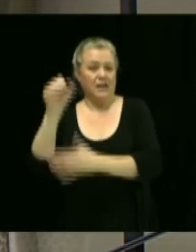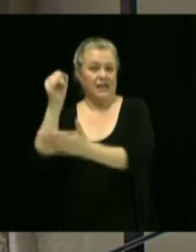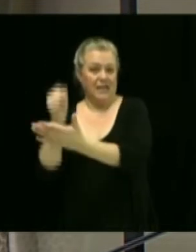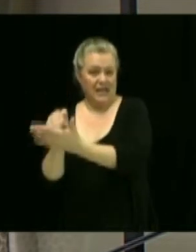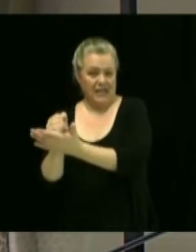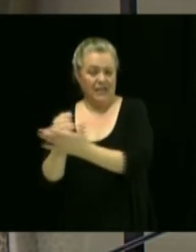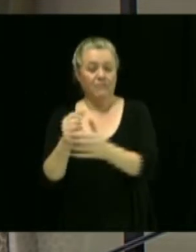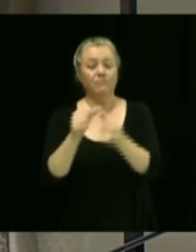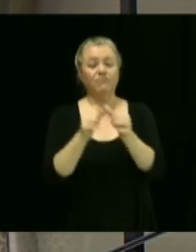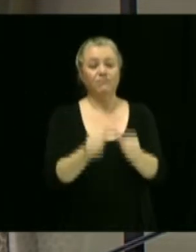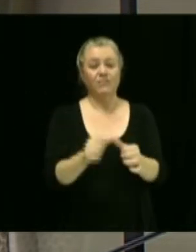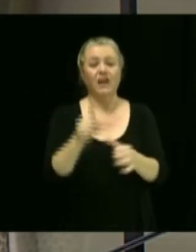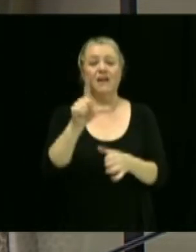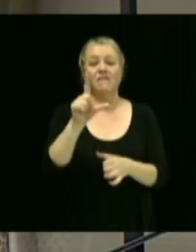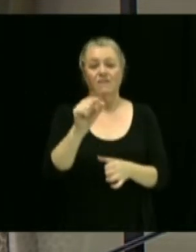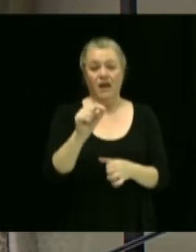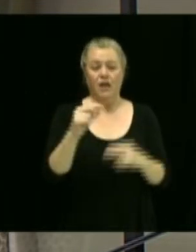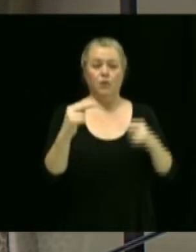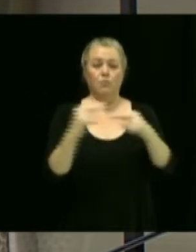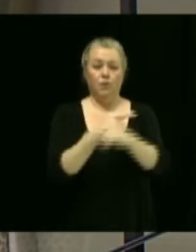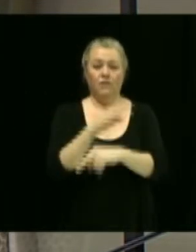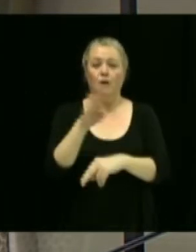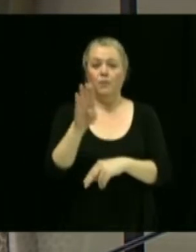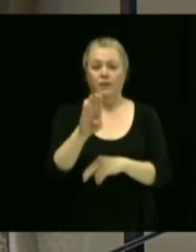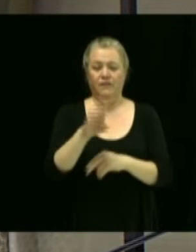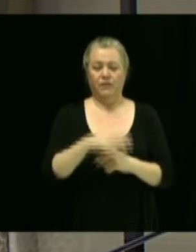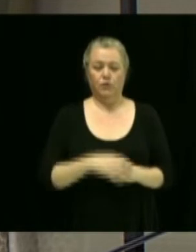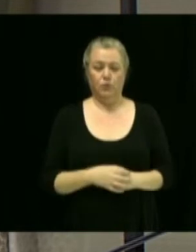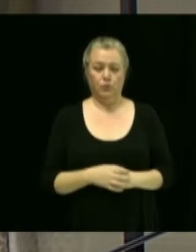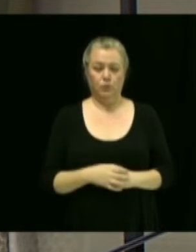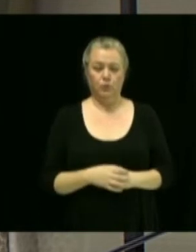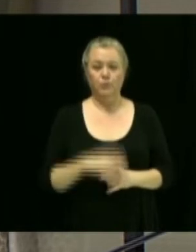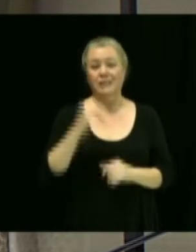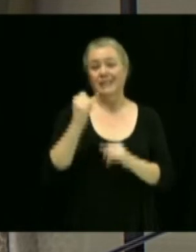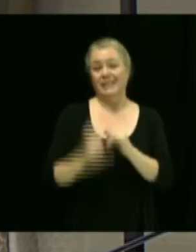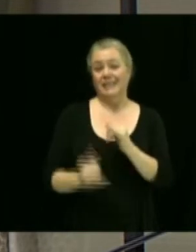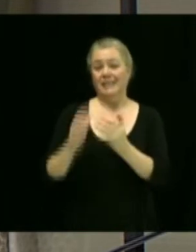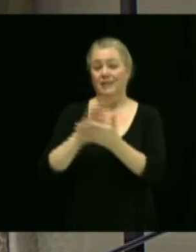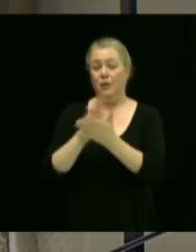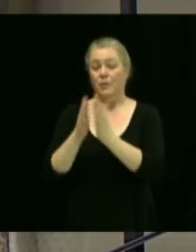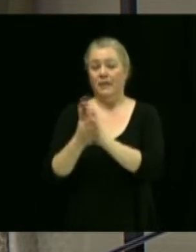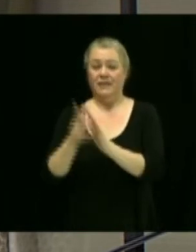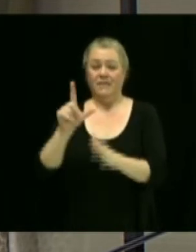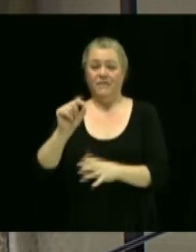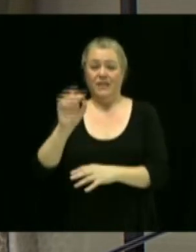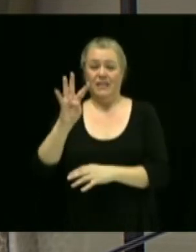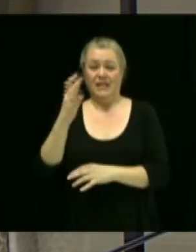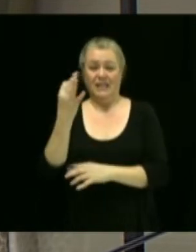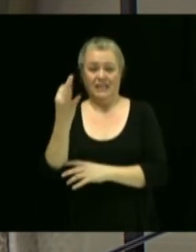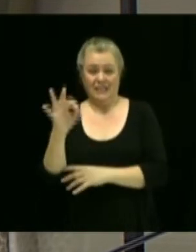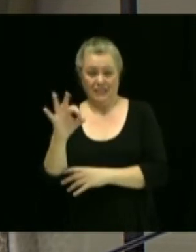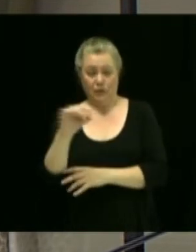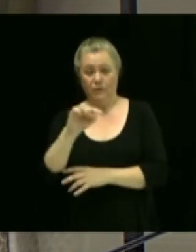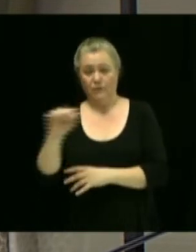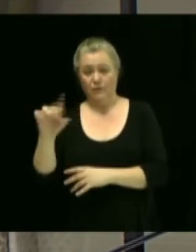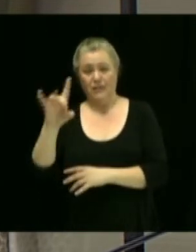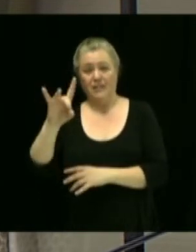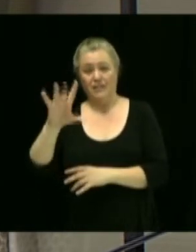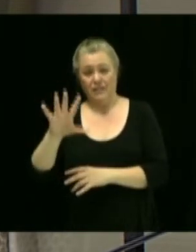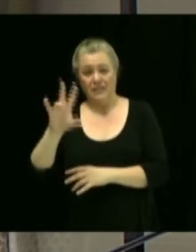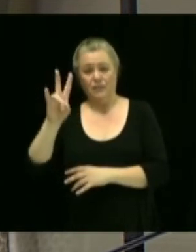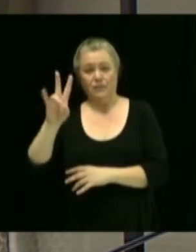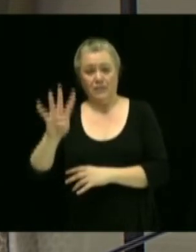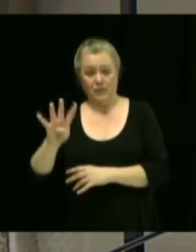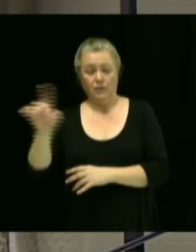20 boulevard de la Bonaventure, et finalement le projet de la compagnie 24-19-85-74 Québec